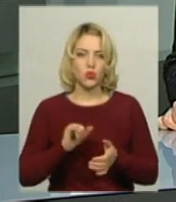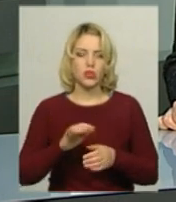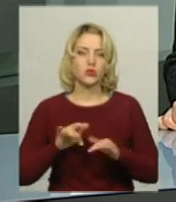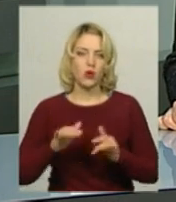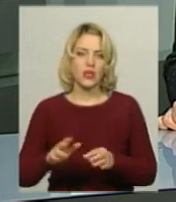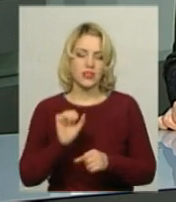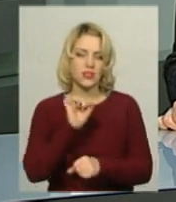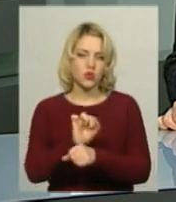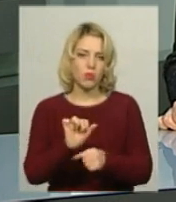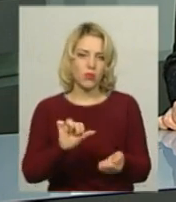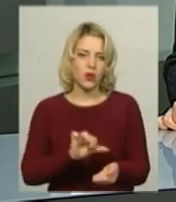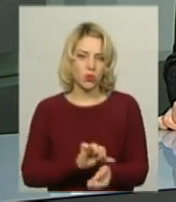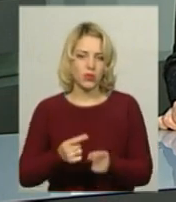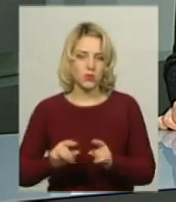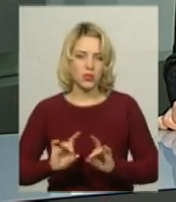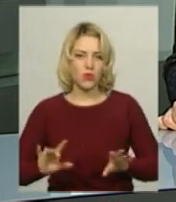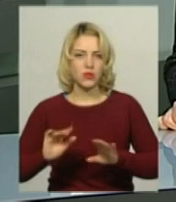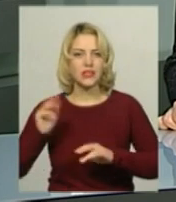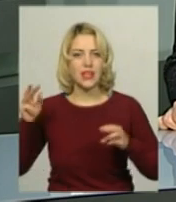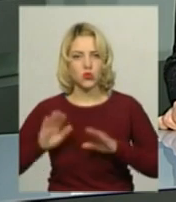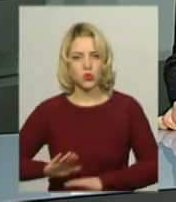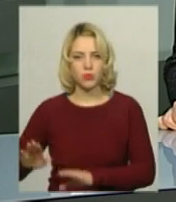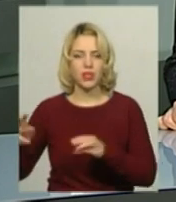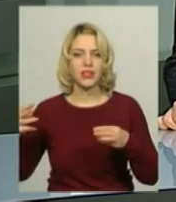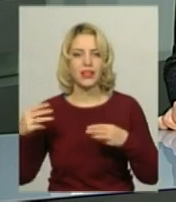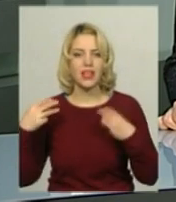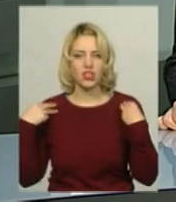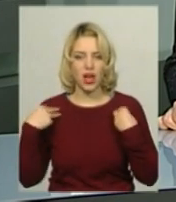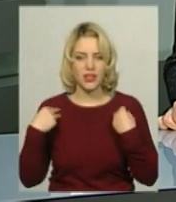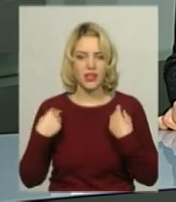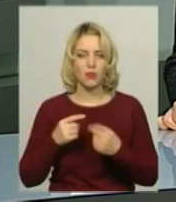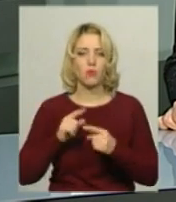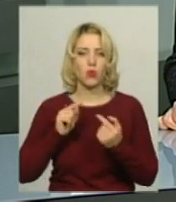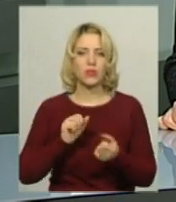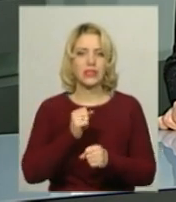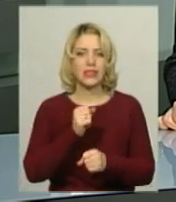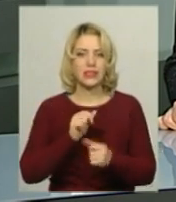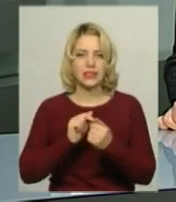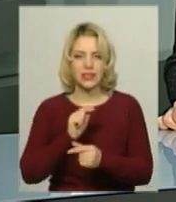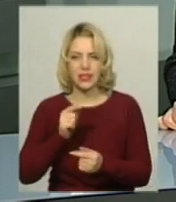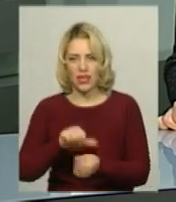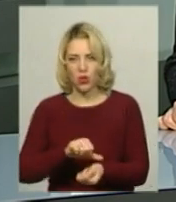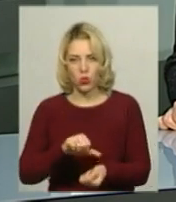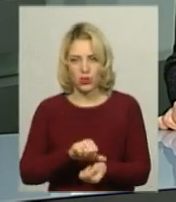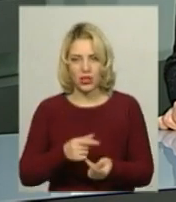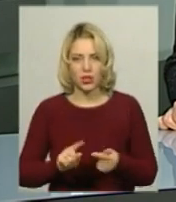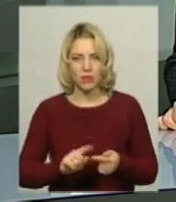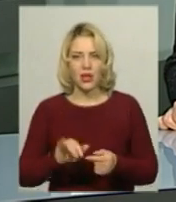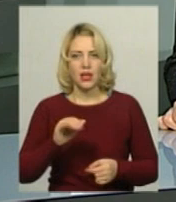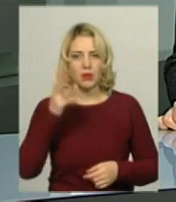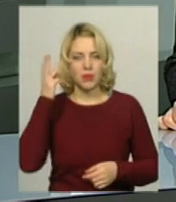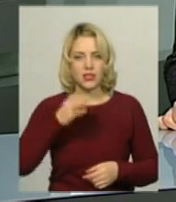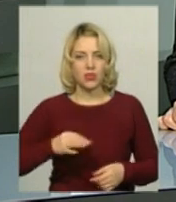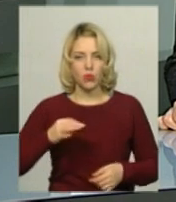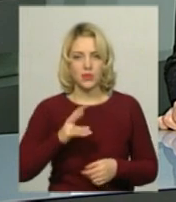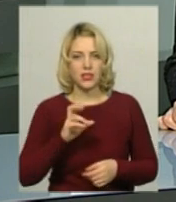наркотик». Про це повідомив заступник начальника управління протидії наркозлочинності Головного управління Національної поліції Хмельницької області Сергій